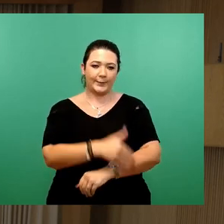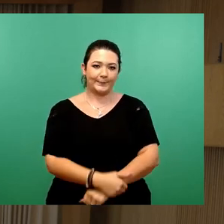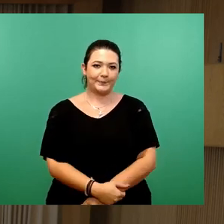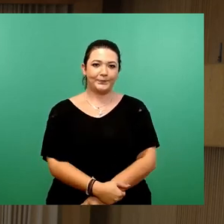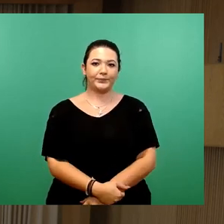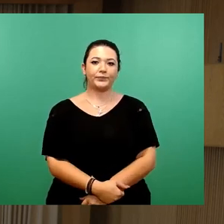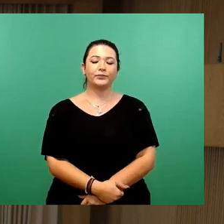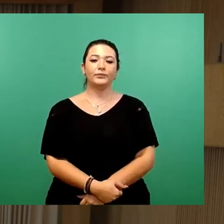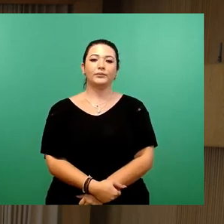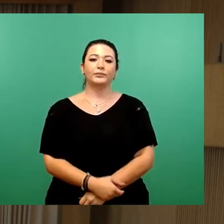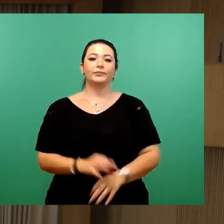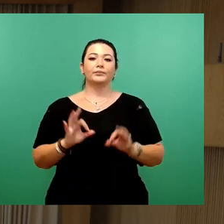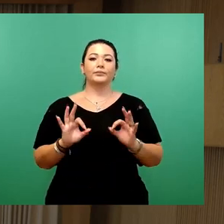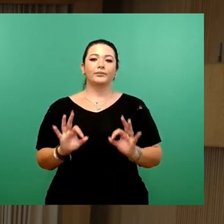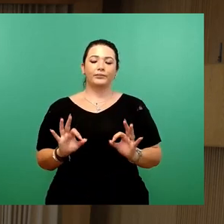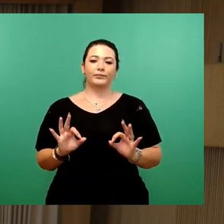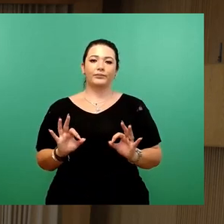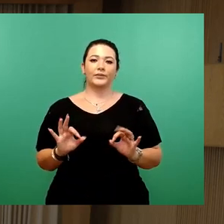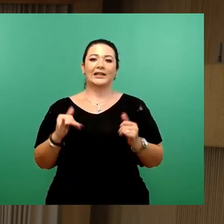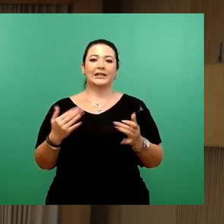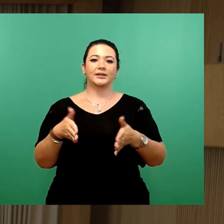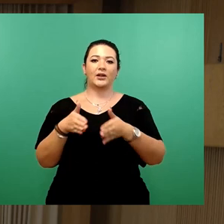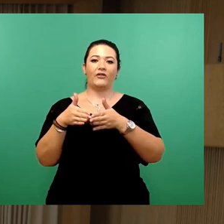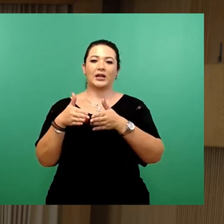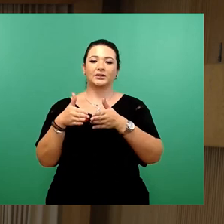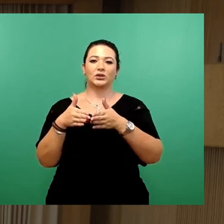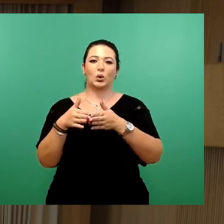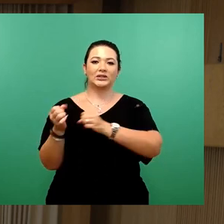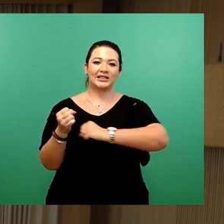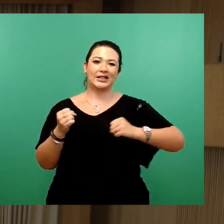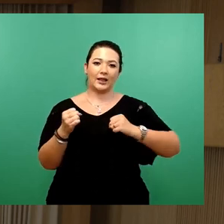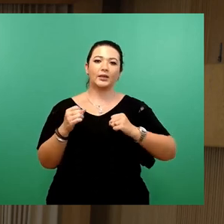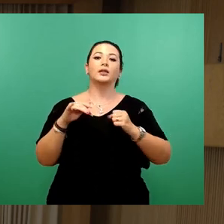So, es geht weiter mit der Fraktion Dissidenten und Herrn Dr. Schulte-Bissermann.